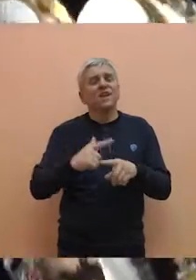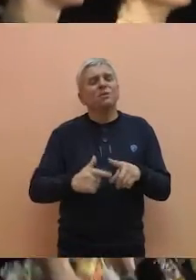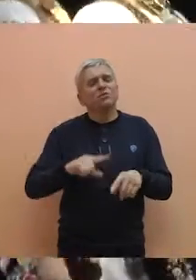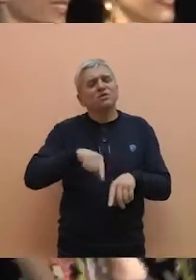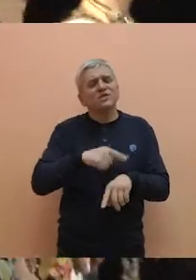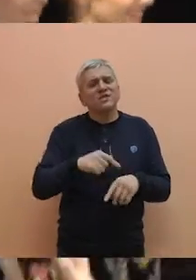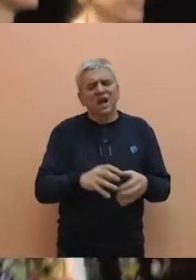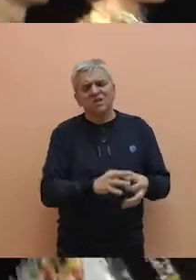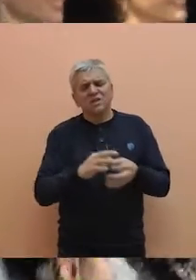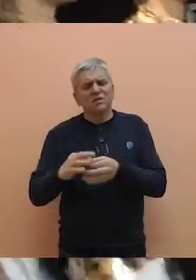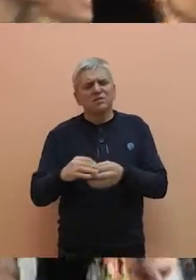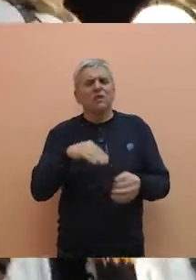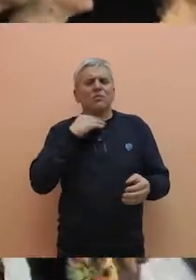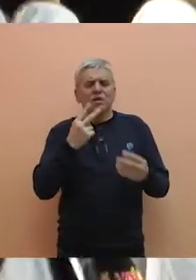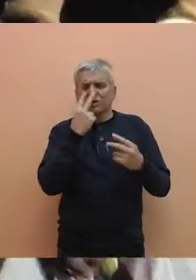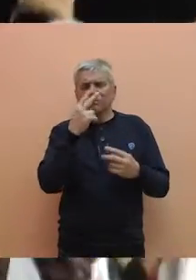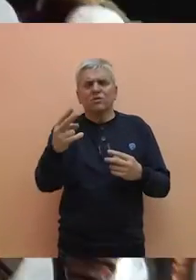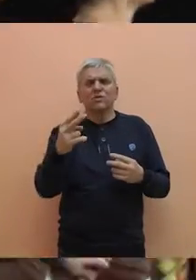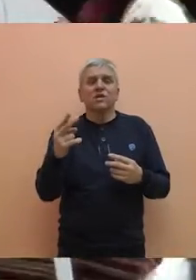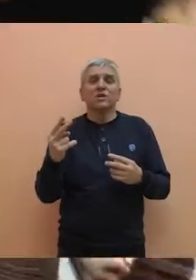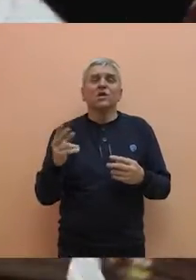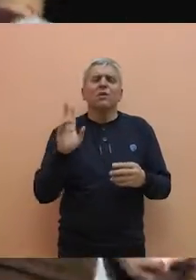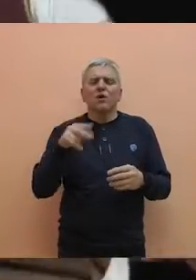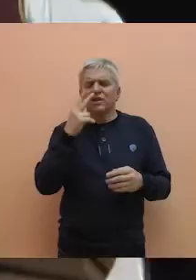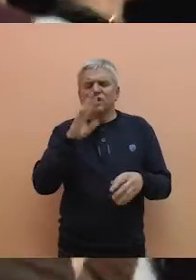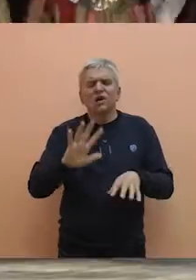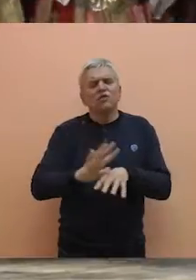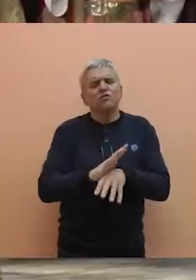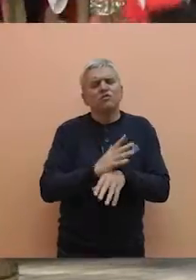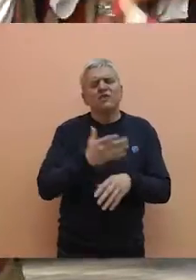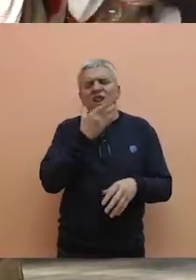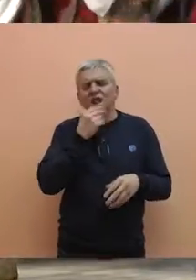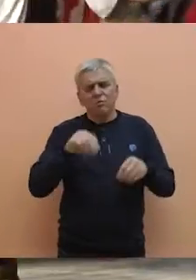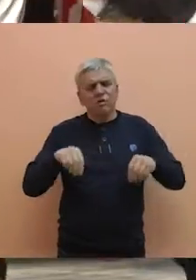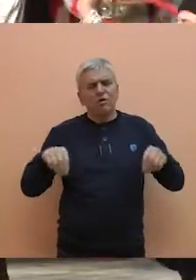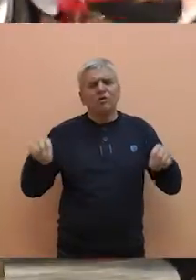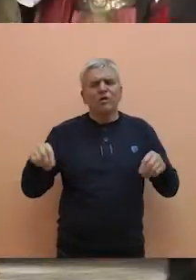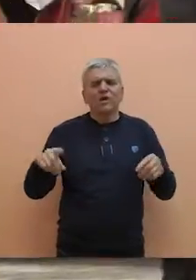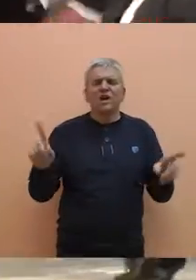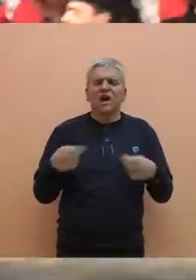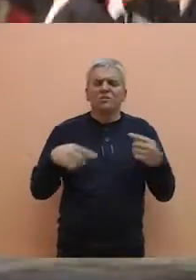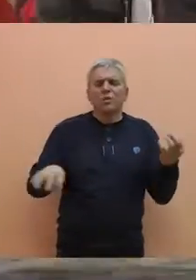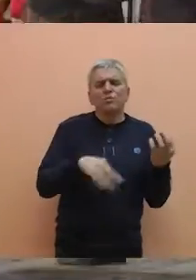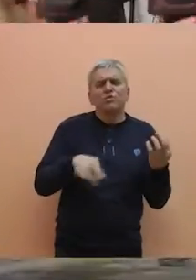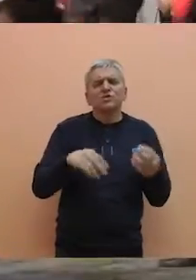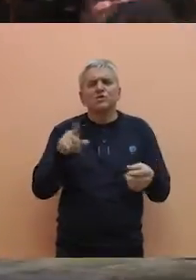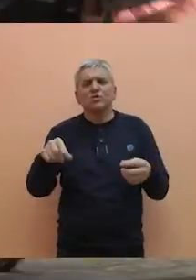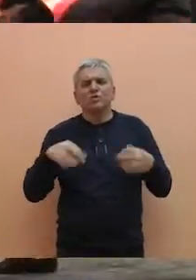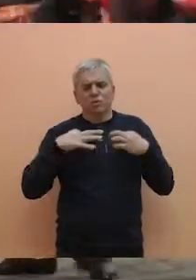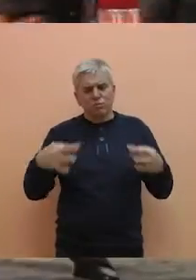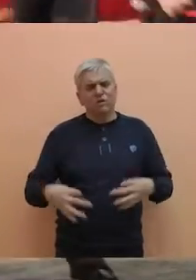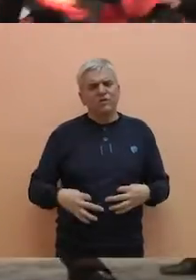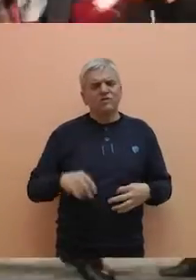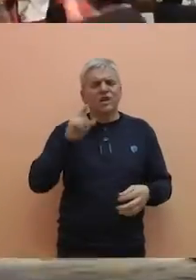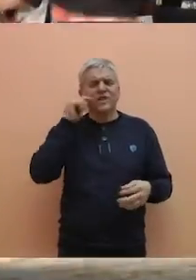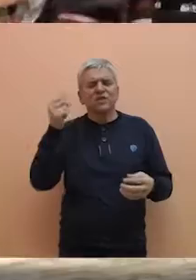sata u ispunjenoj sali gradskog pozorišta, publika je mogla da uživa u izuzetnim koreografijama i vokalnim kvalitetima ovog